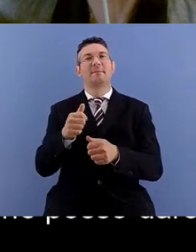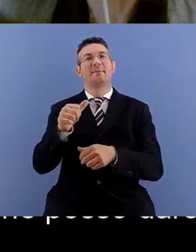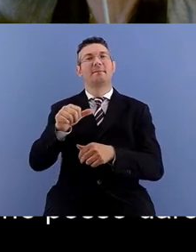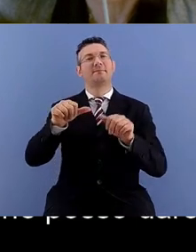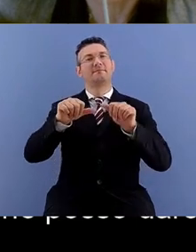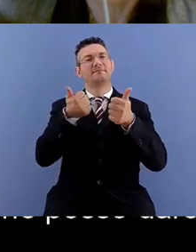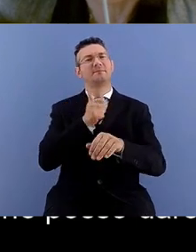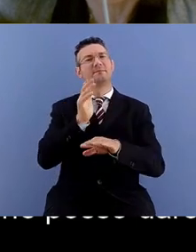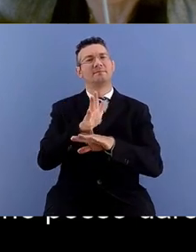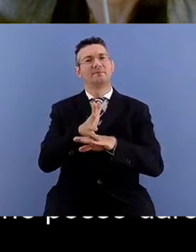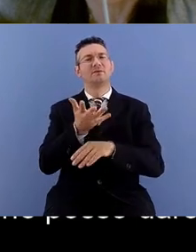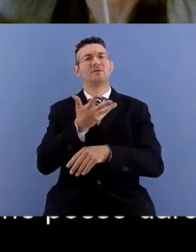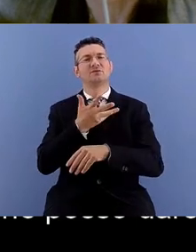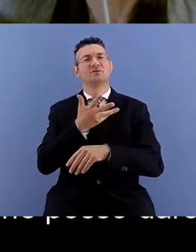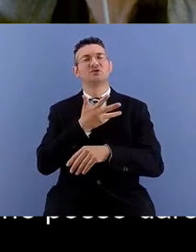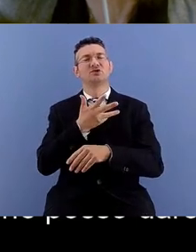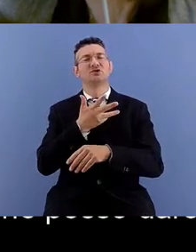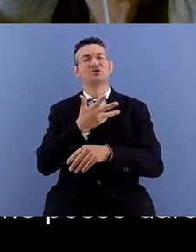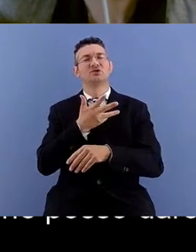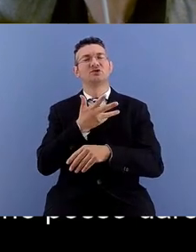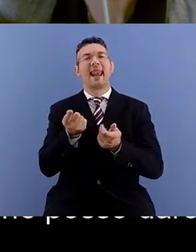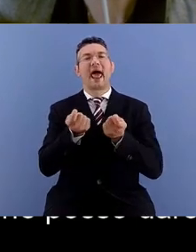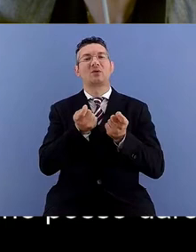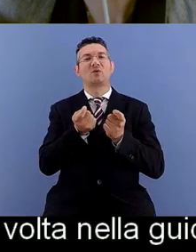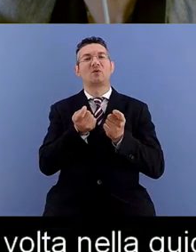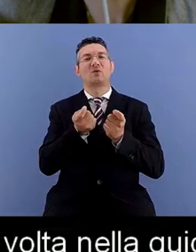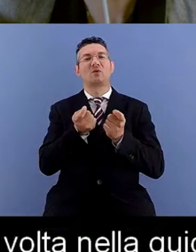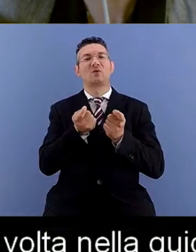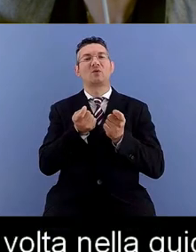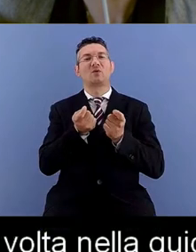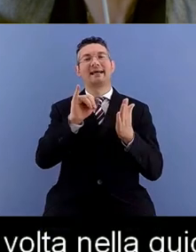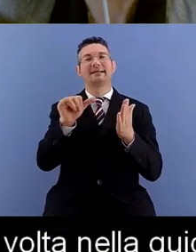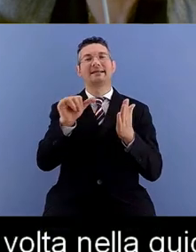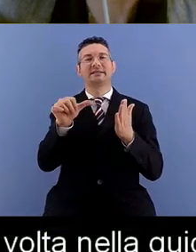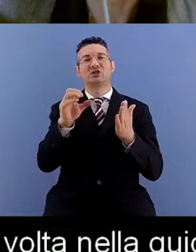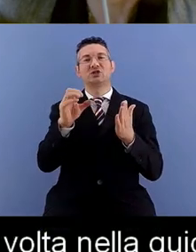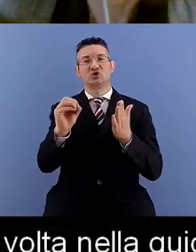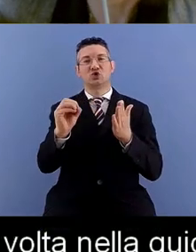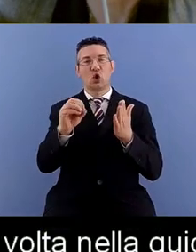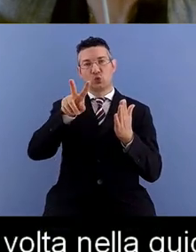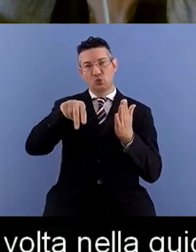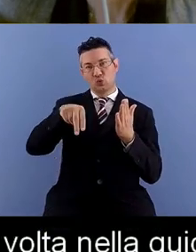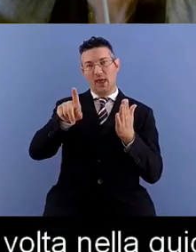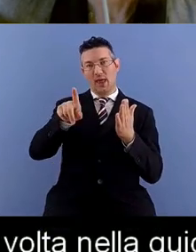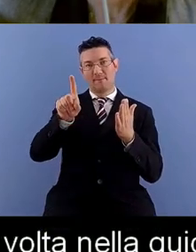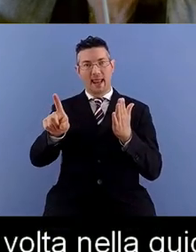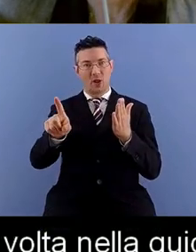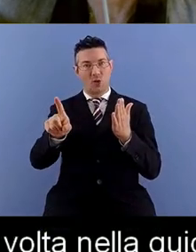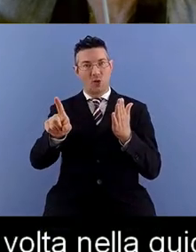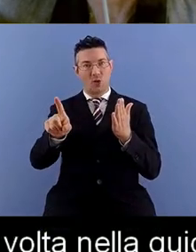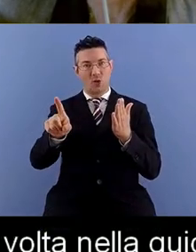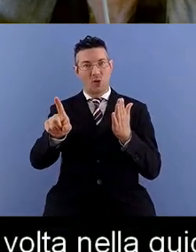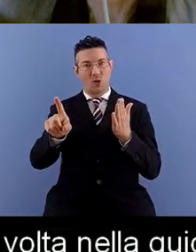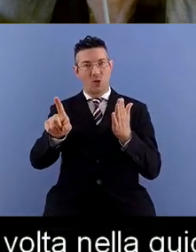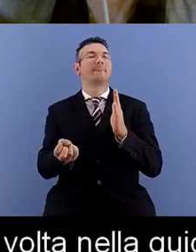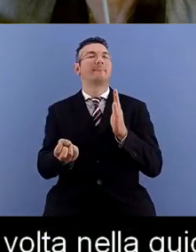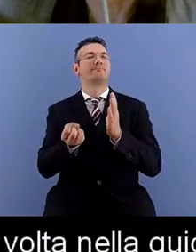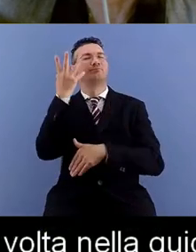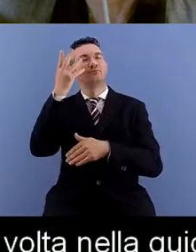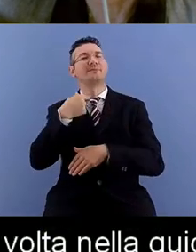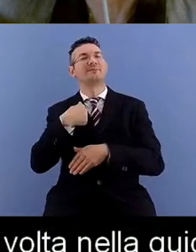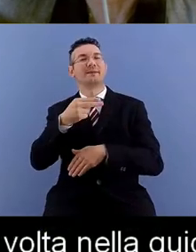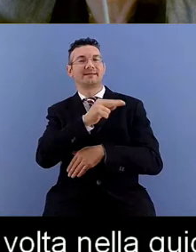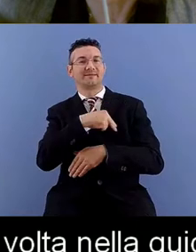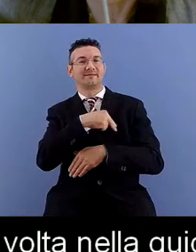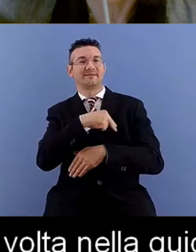guida ISO del 2001 quindi la collocazione svizzera ed è definito come il design